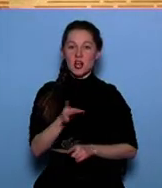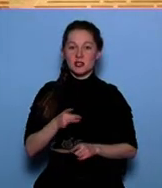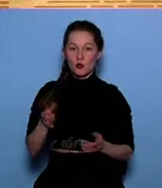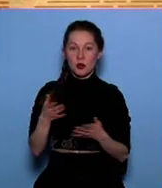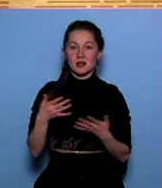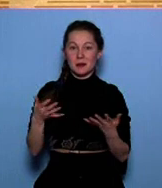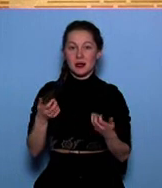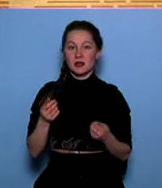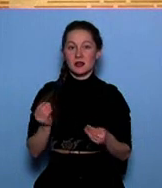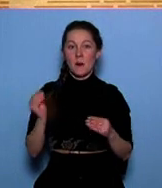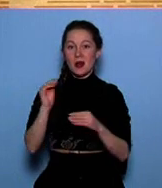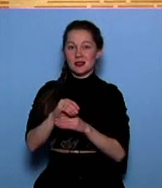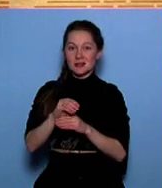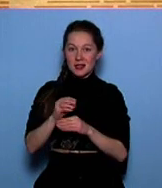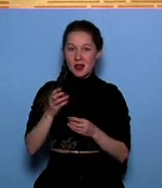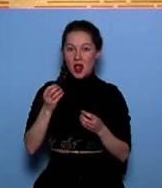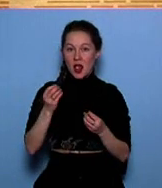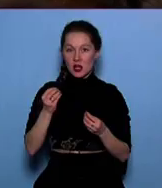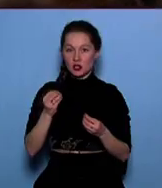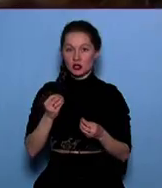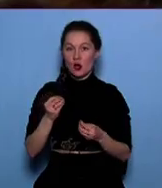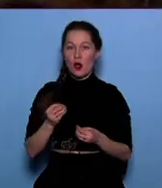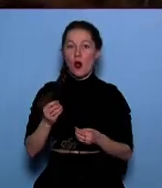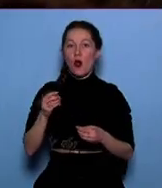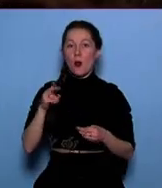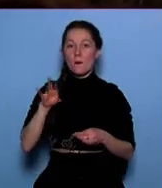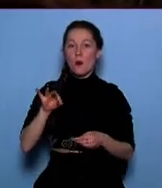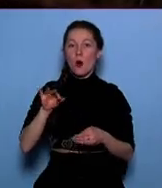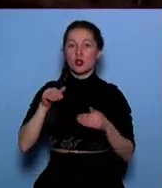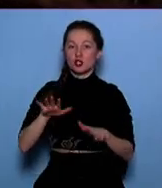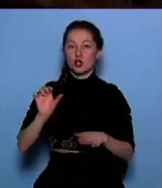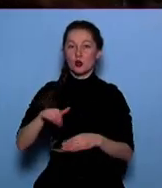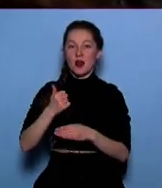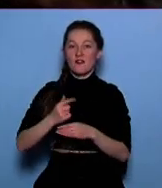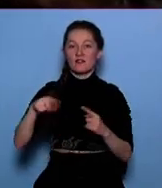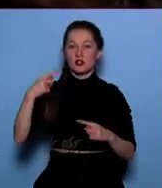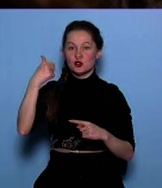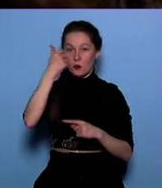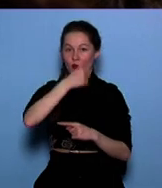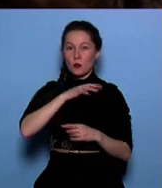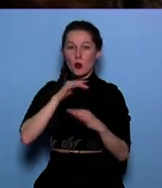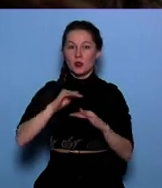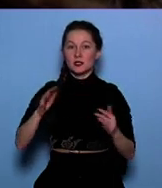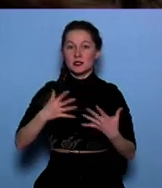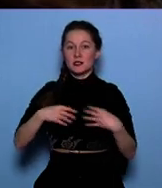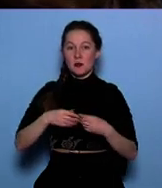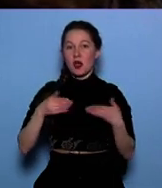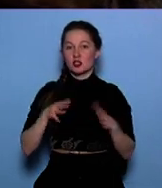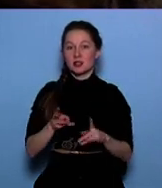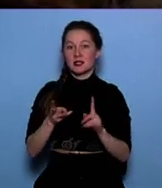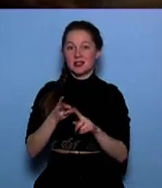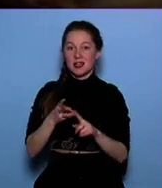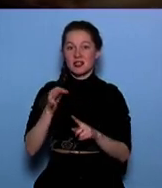дополнительная мера, усиливающая общероссийскую. По решению главы региона, со следующего года многодетным семьям при рождении третьего и